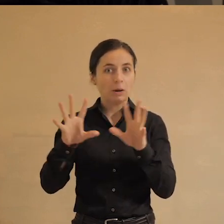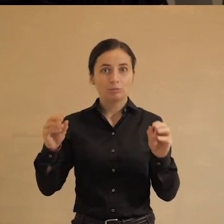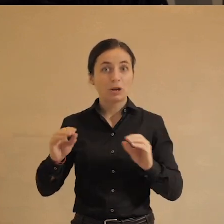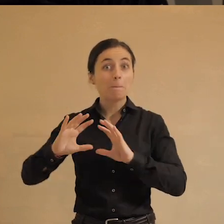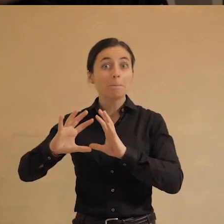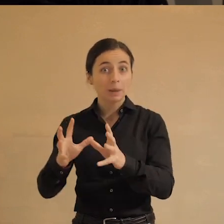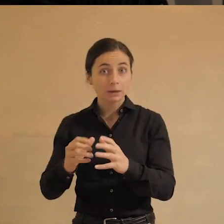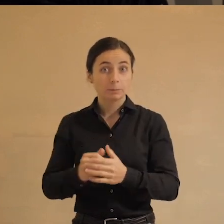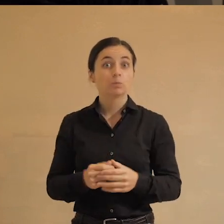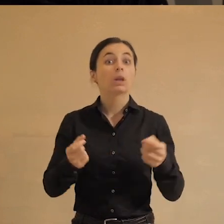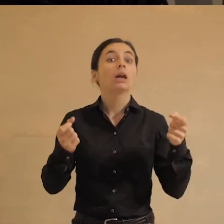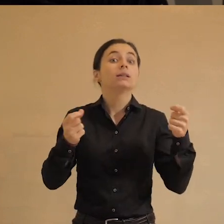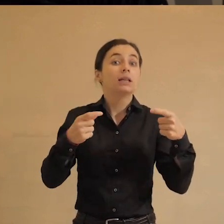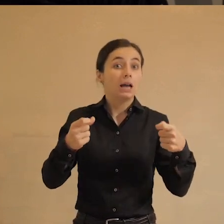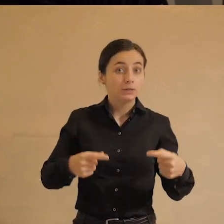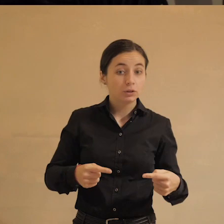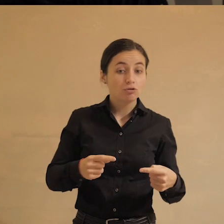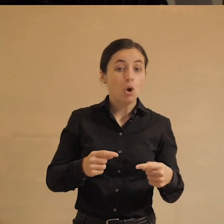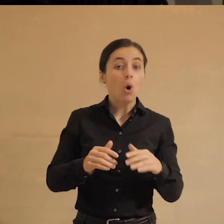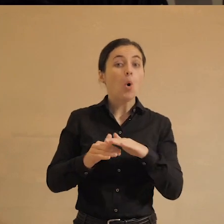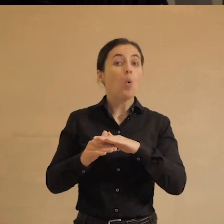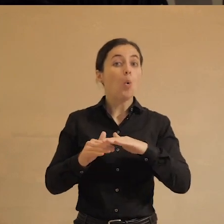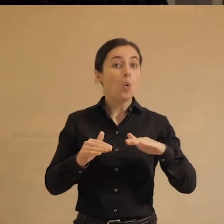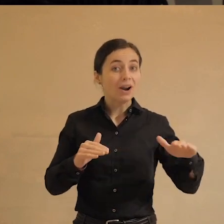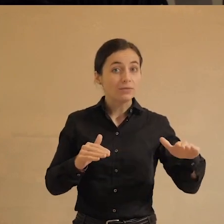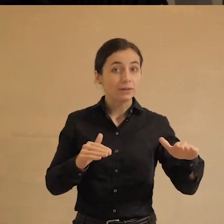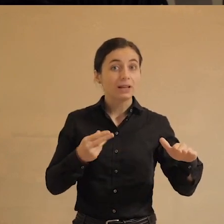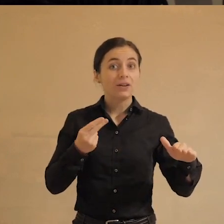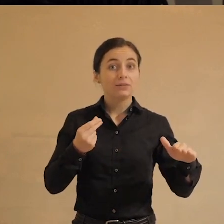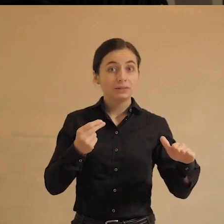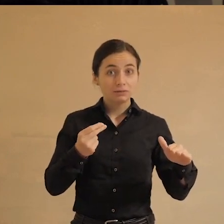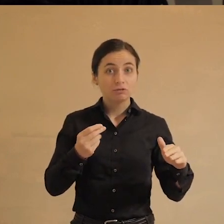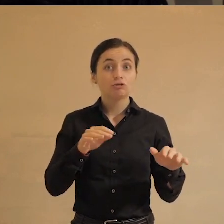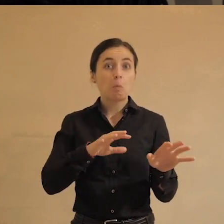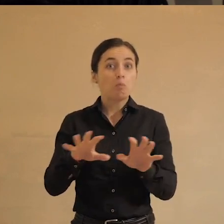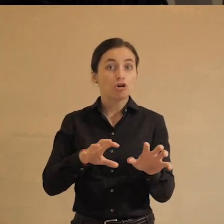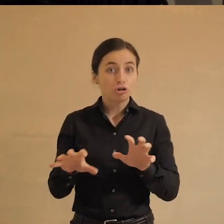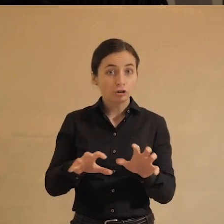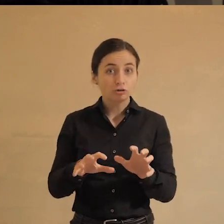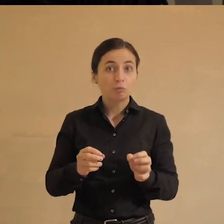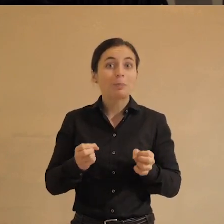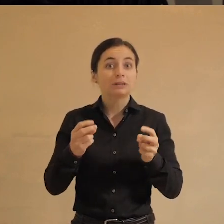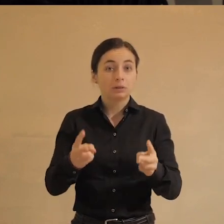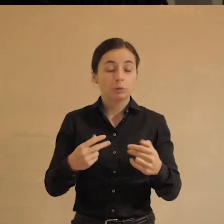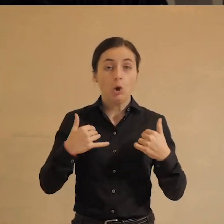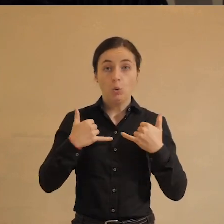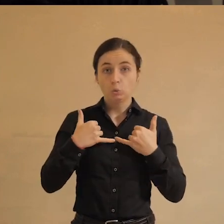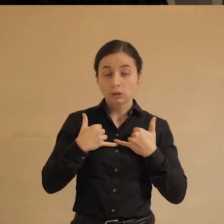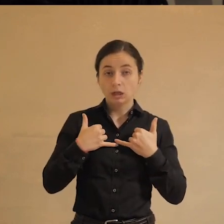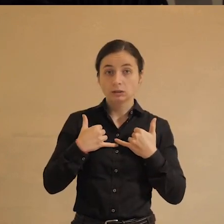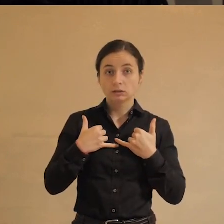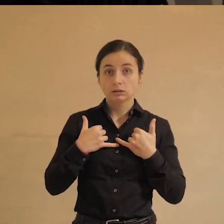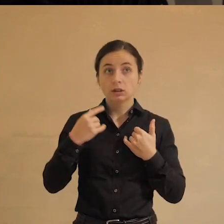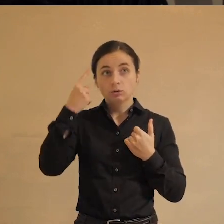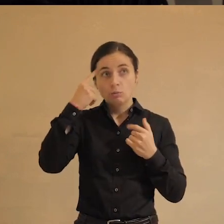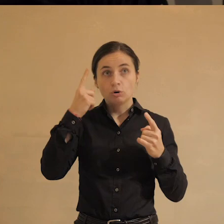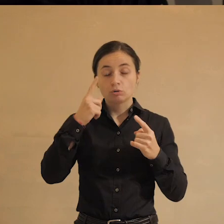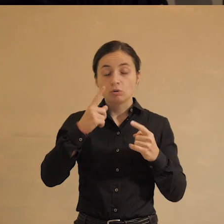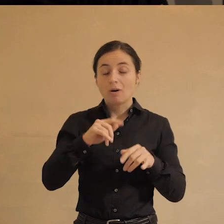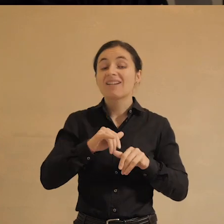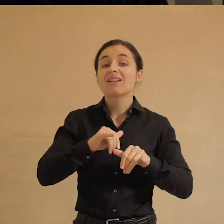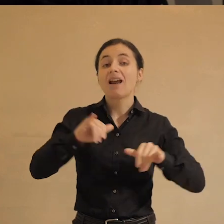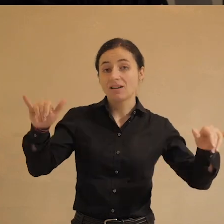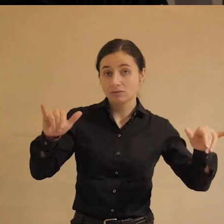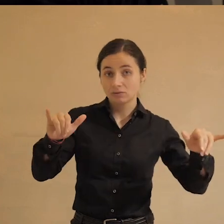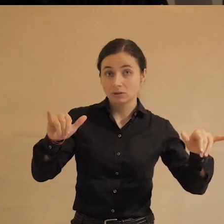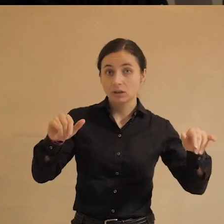мире. Ну, соответственно, и уровень финансовых мошенничеств, киберпреступлений тоже у нас, я думаю, что чрезвычайно развит.